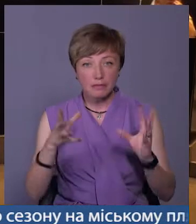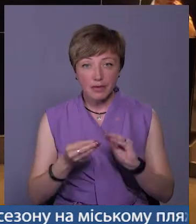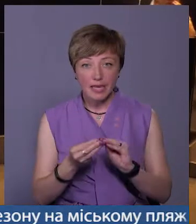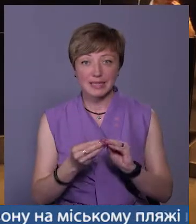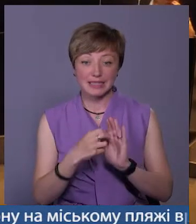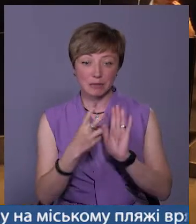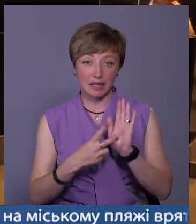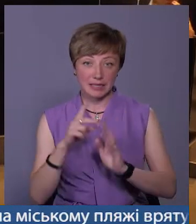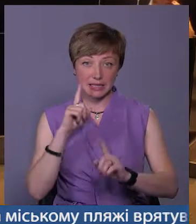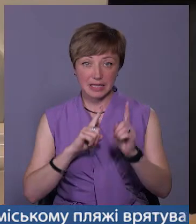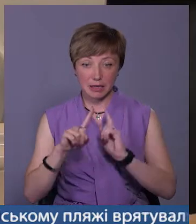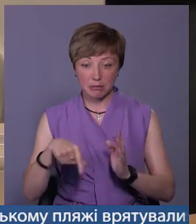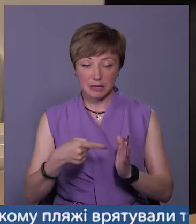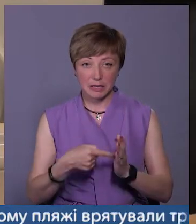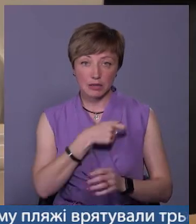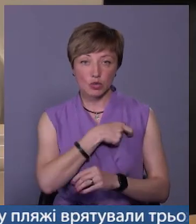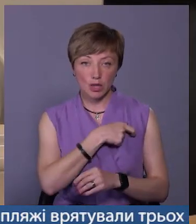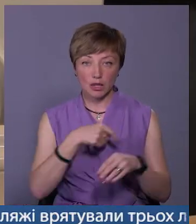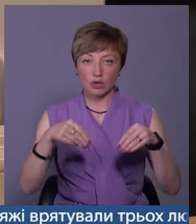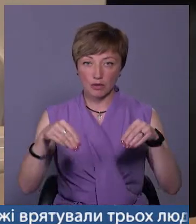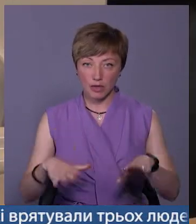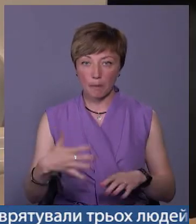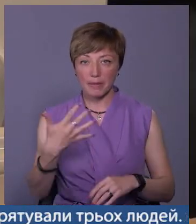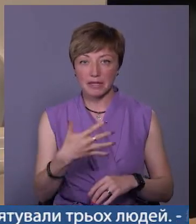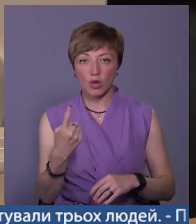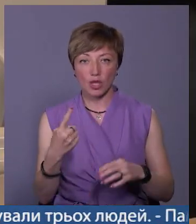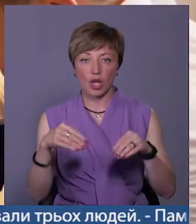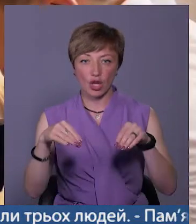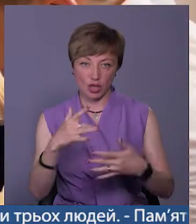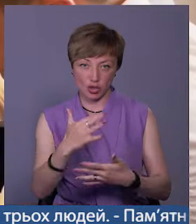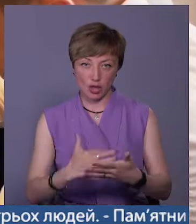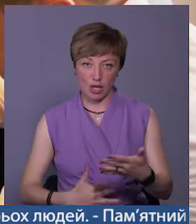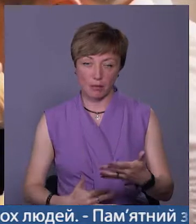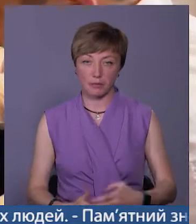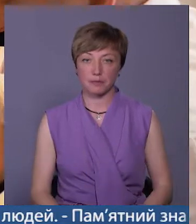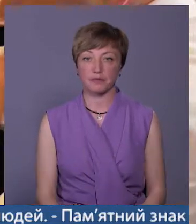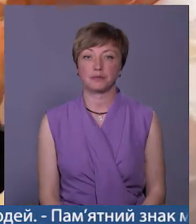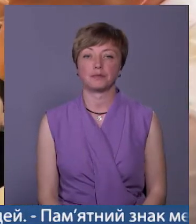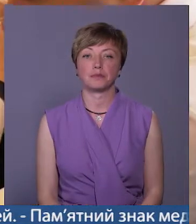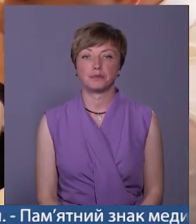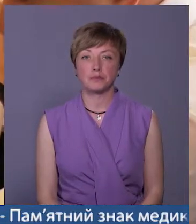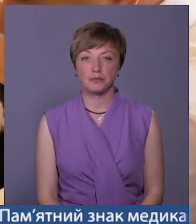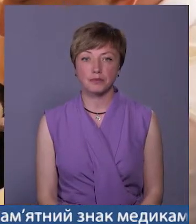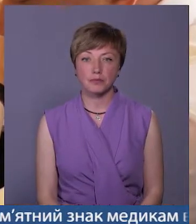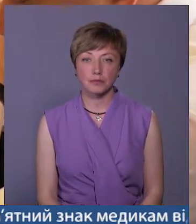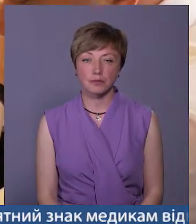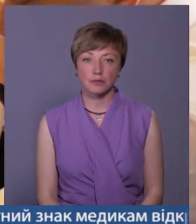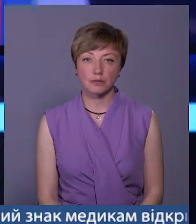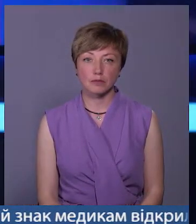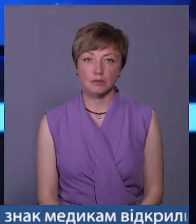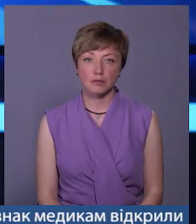позачерговій сесії Хмельницької міської ради депутати ухвалили 51 рішення. Аліна Косарова, Валерій Телеховський, Новини міста.